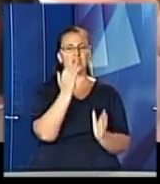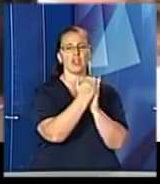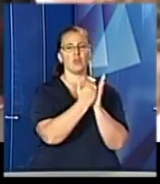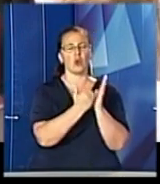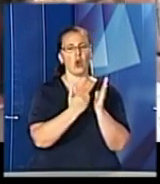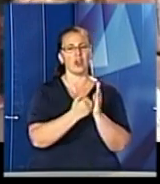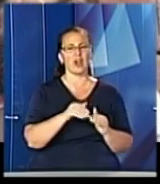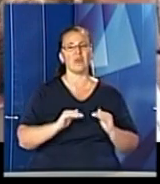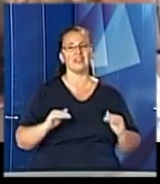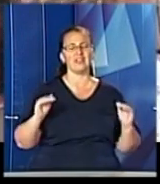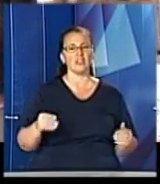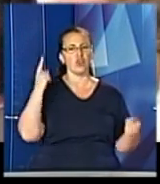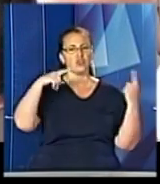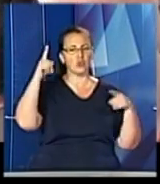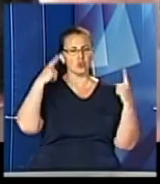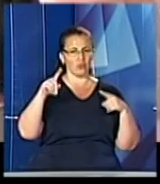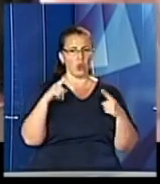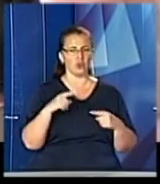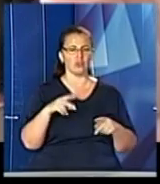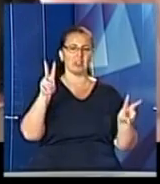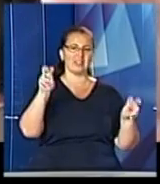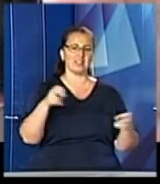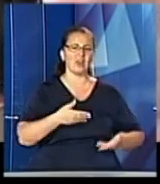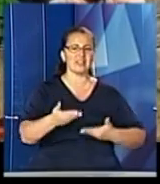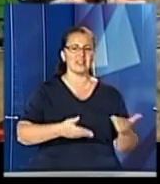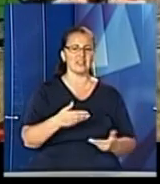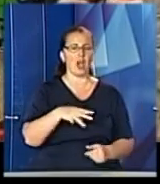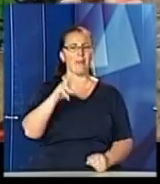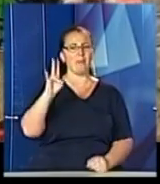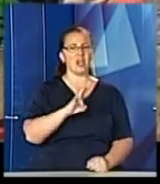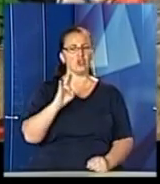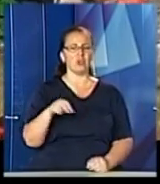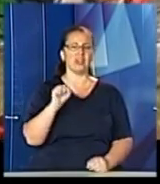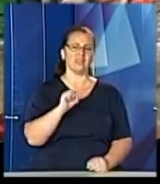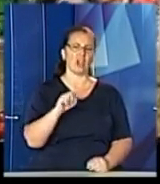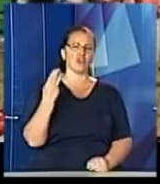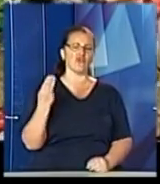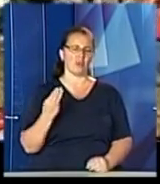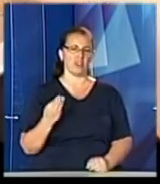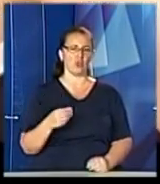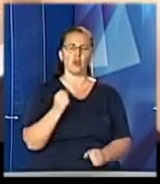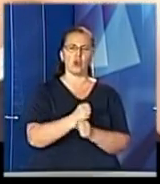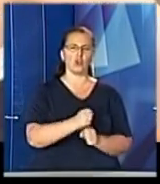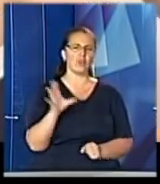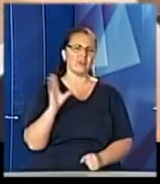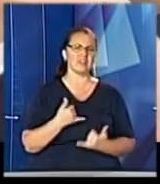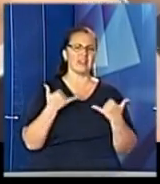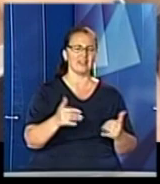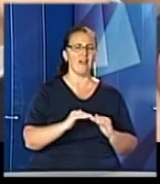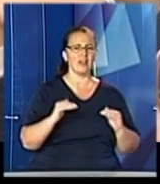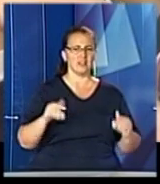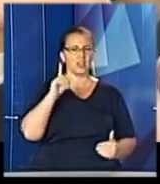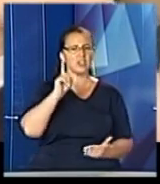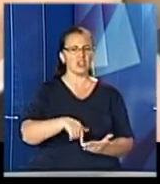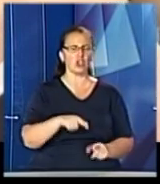творчості «Золотий мольберт» слідами митрополита Андрея Шептицького. Він робив все для дітей. Я знаю, що він